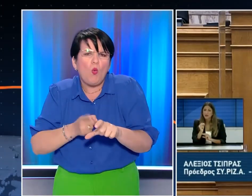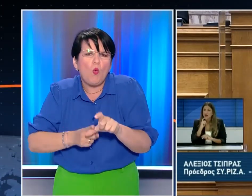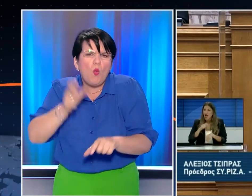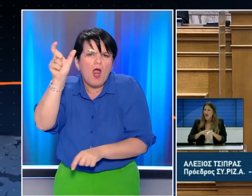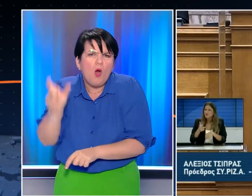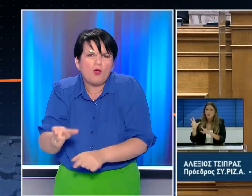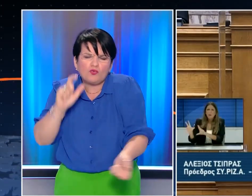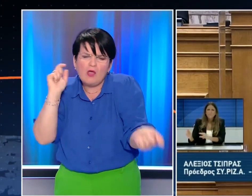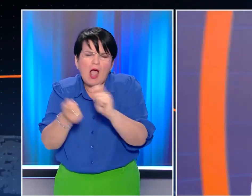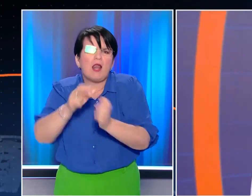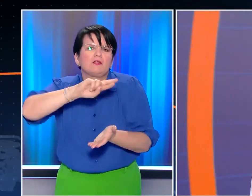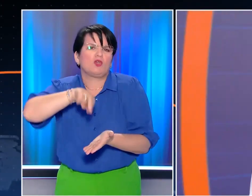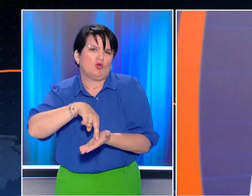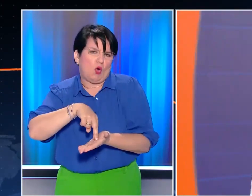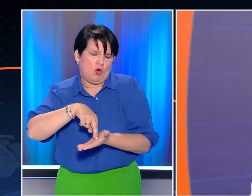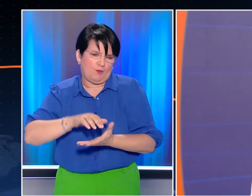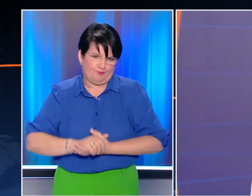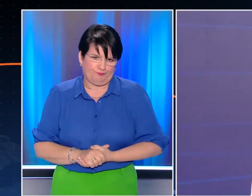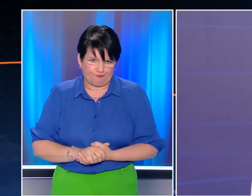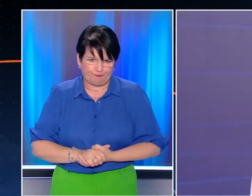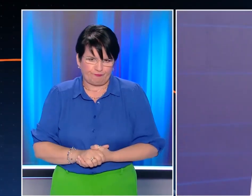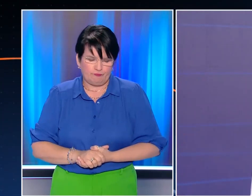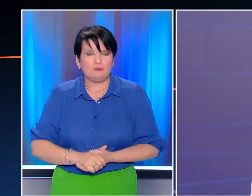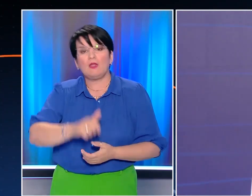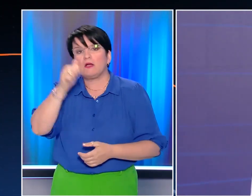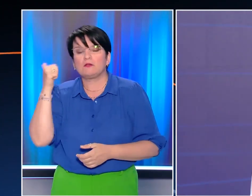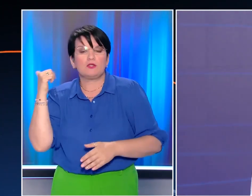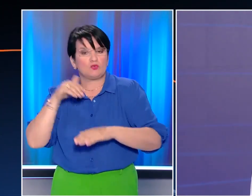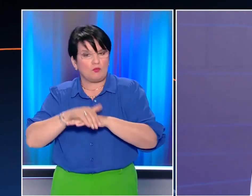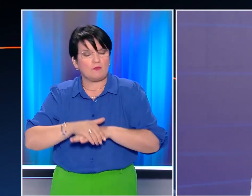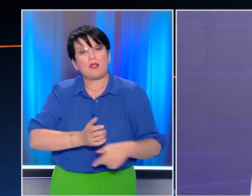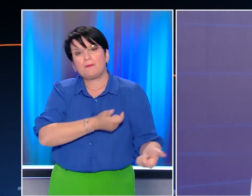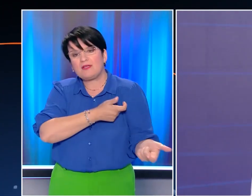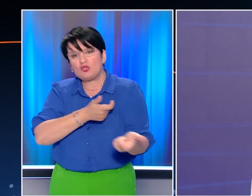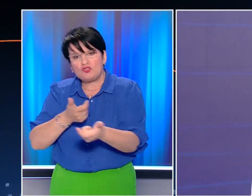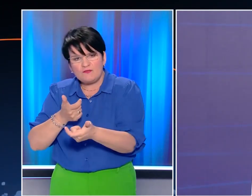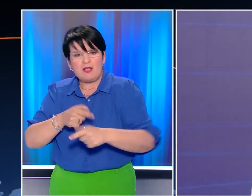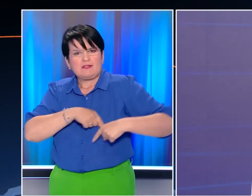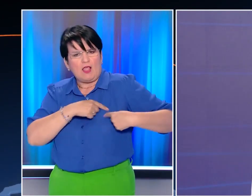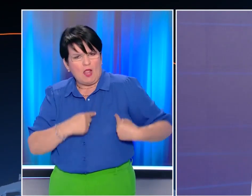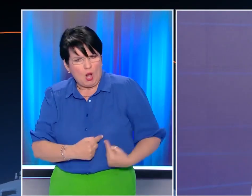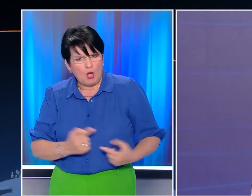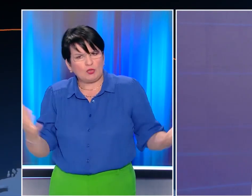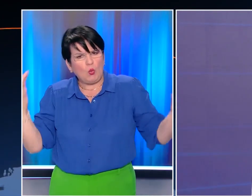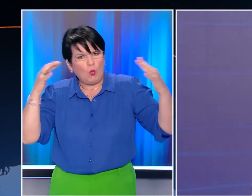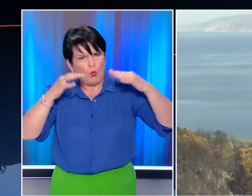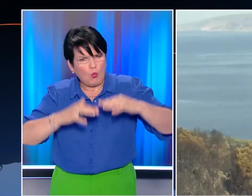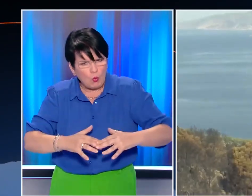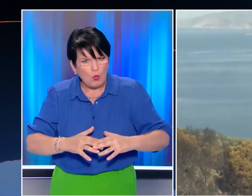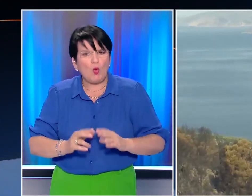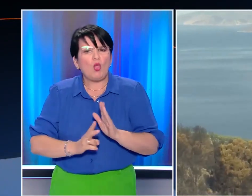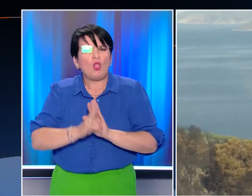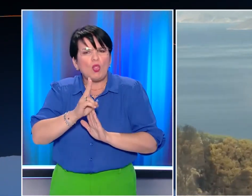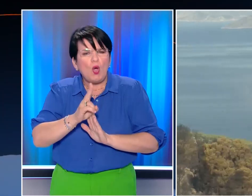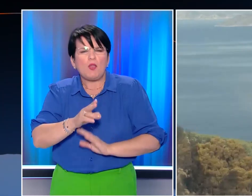Κουκουέ Ολονύχτια μάχη με τις φλόγες έδωσαν πυροσβέστες και εθελοντές Στη μεγάλη φωτιά που ξέσπασε